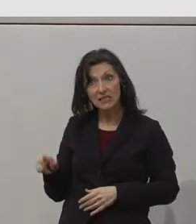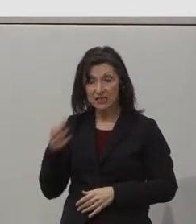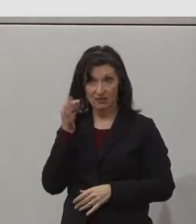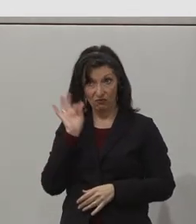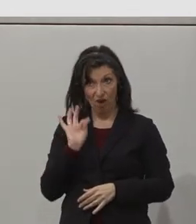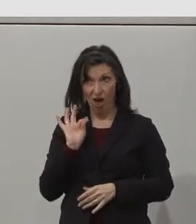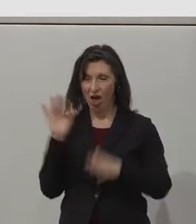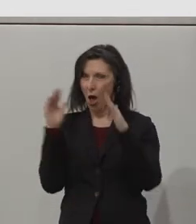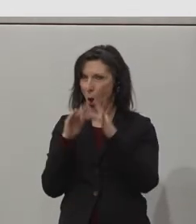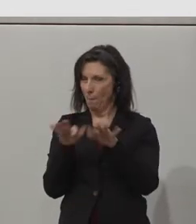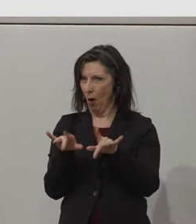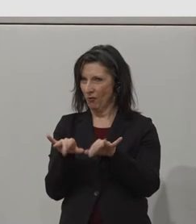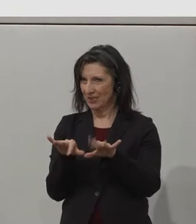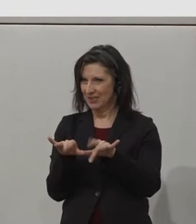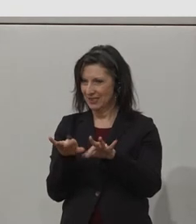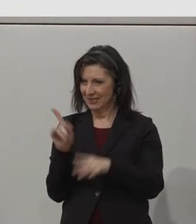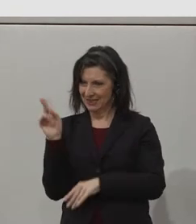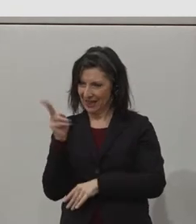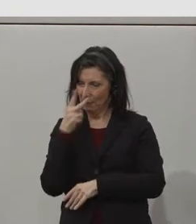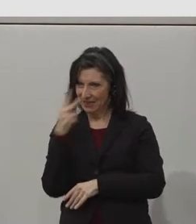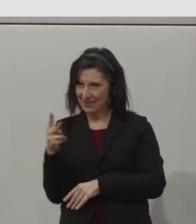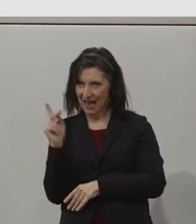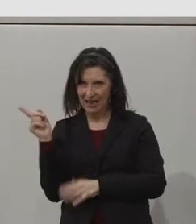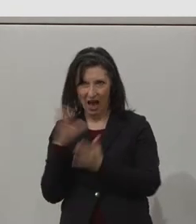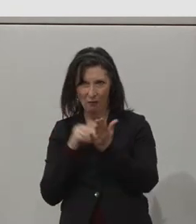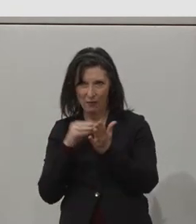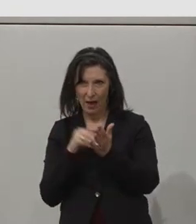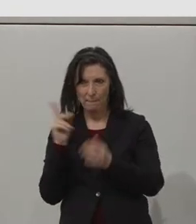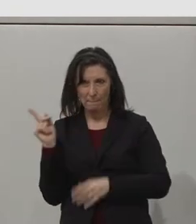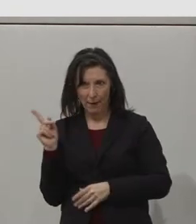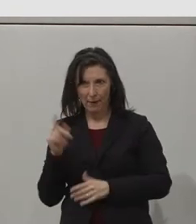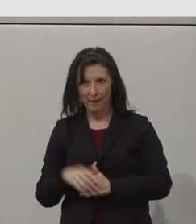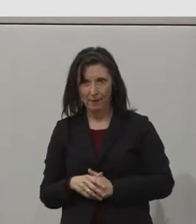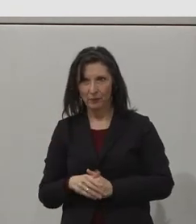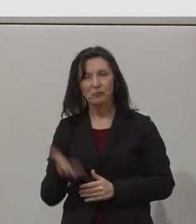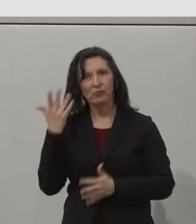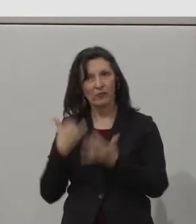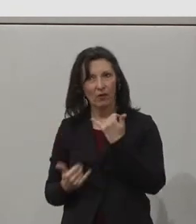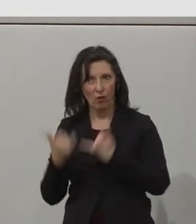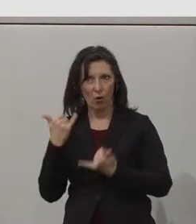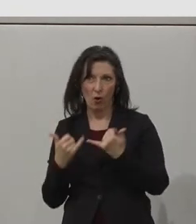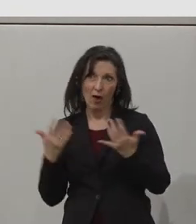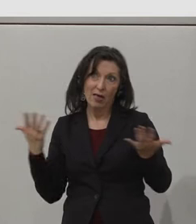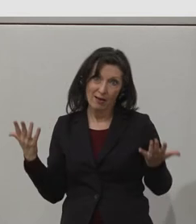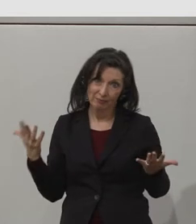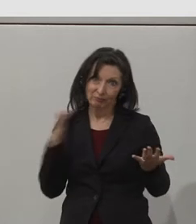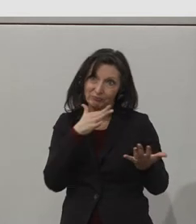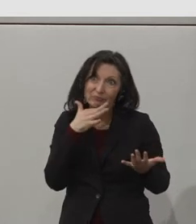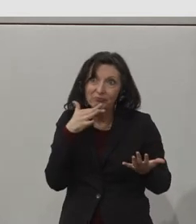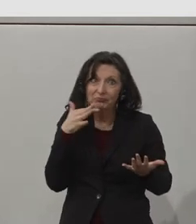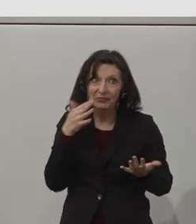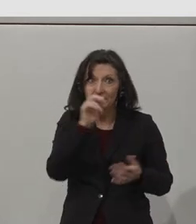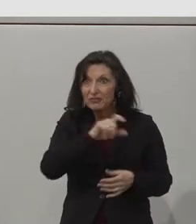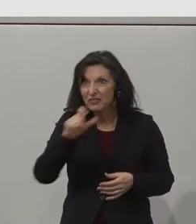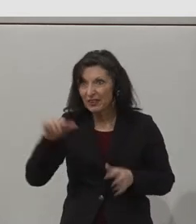obviously been the case for the past year that our graduates have all been working remotely